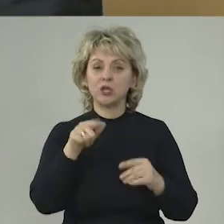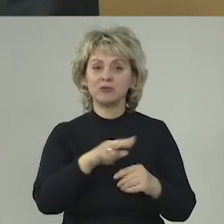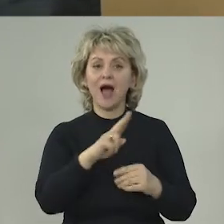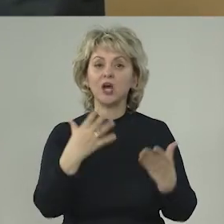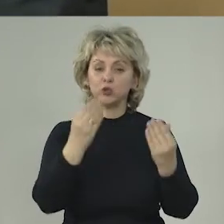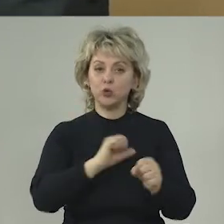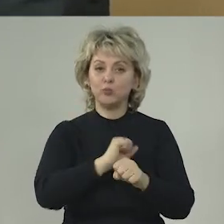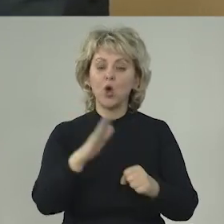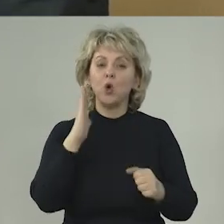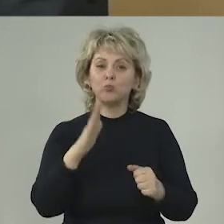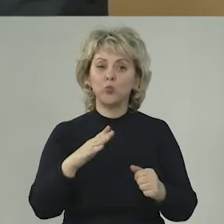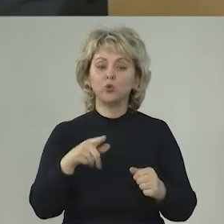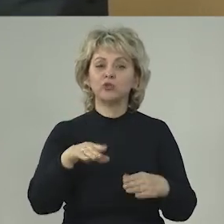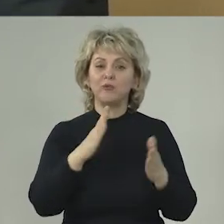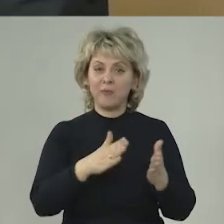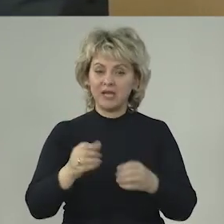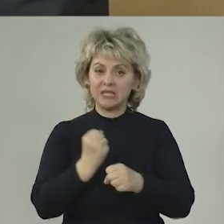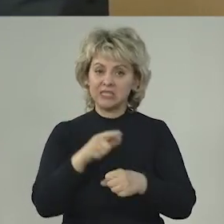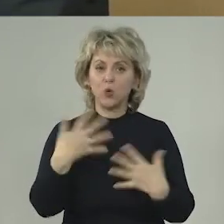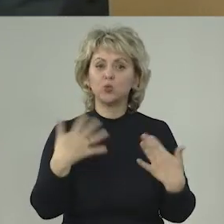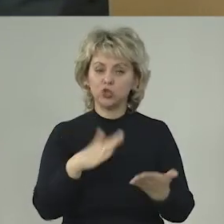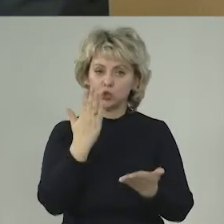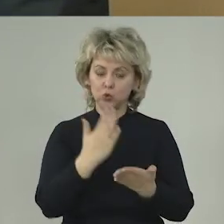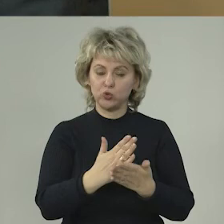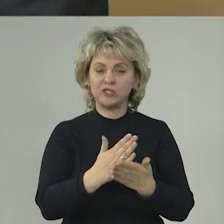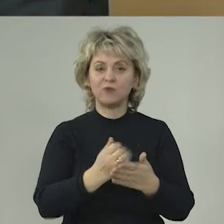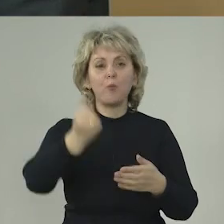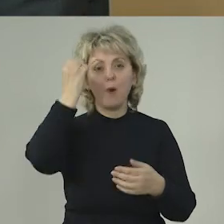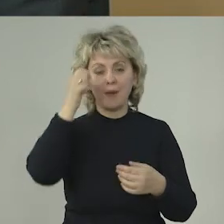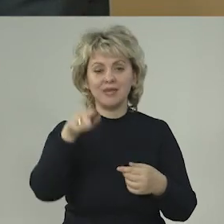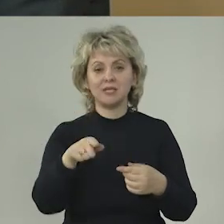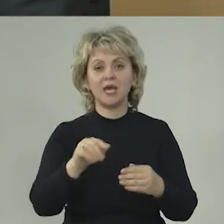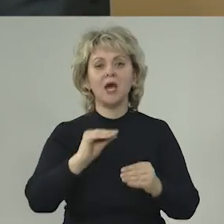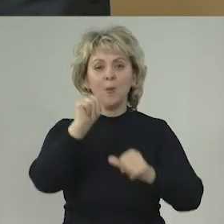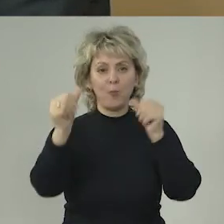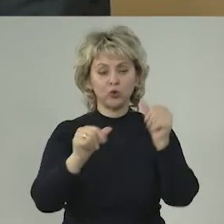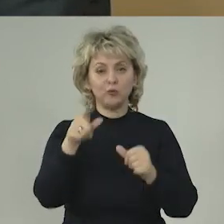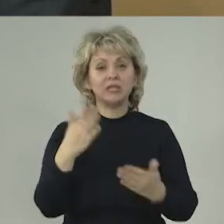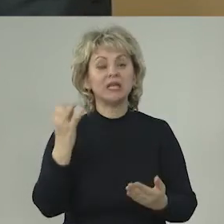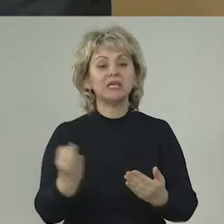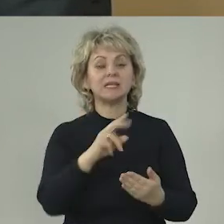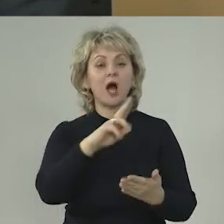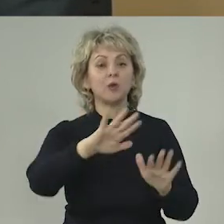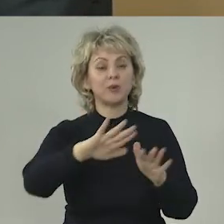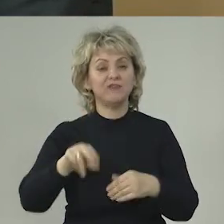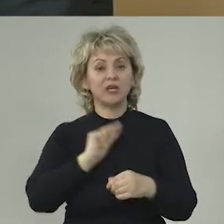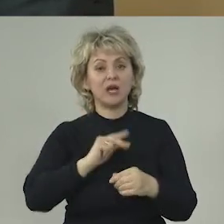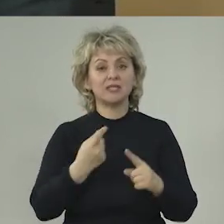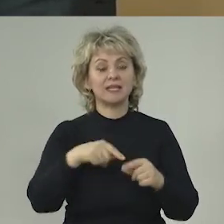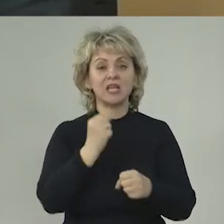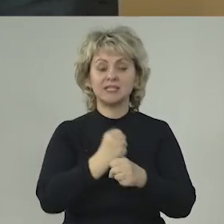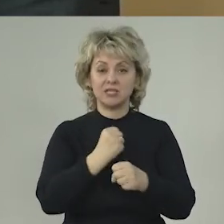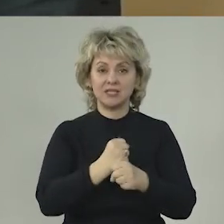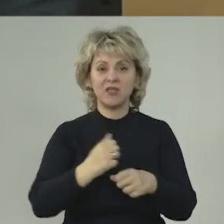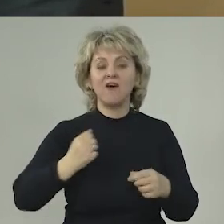пожалуйста, а к Дню Победы будут приведены в порядок уже существующие памятники, монументы? И интересно, как продвигается работа